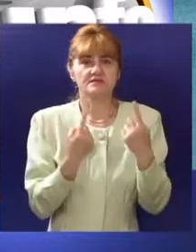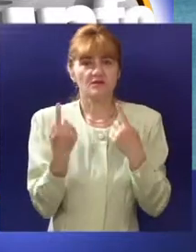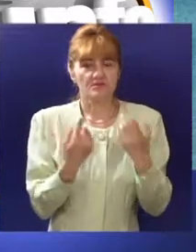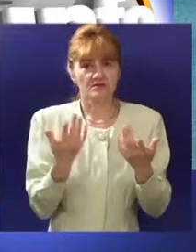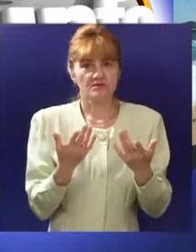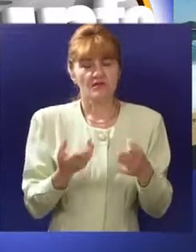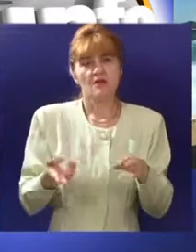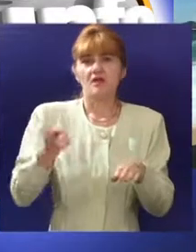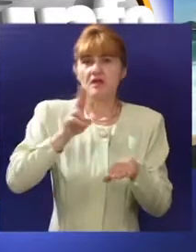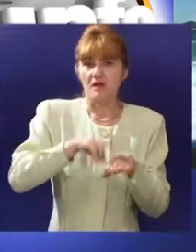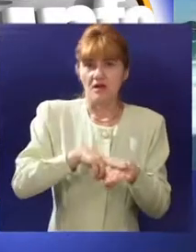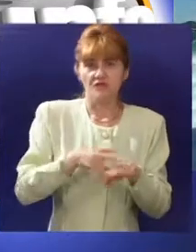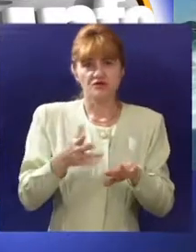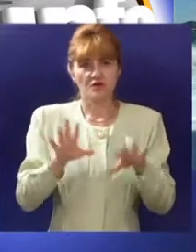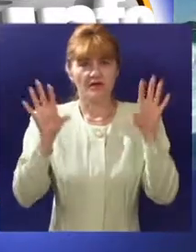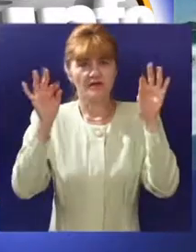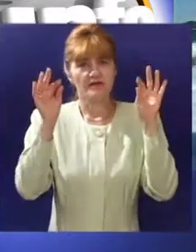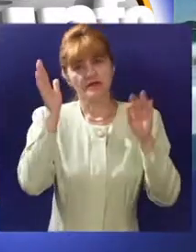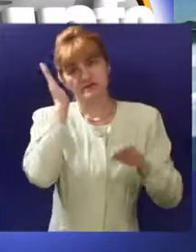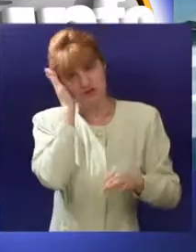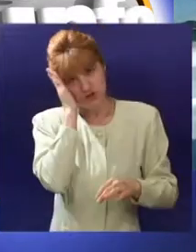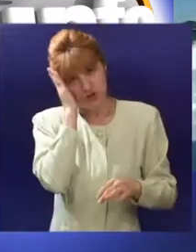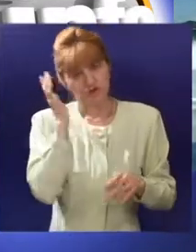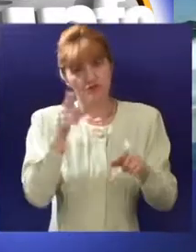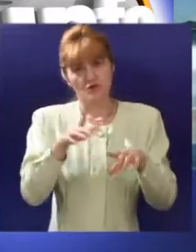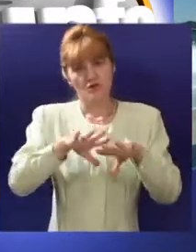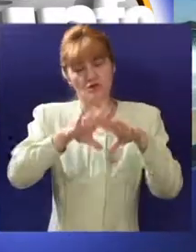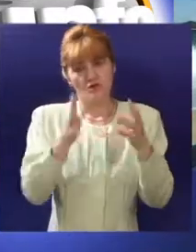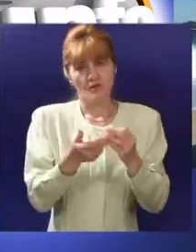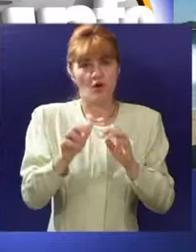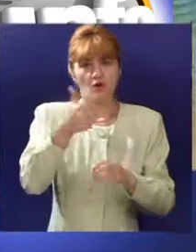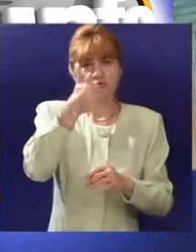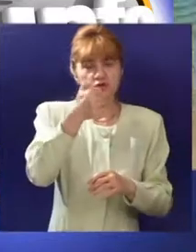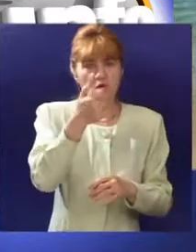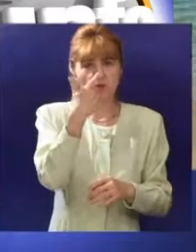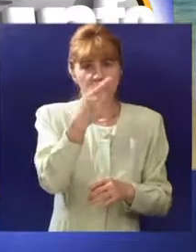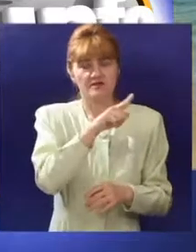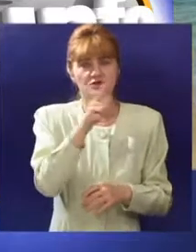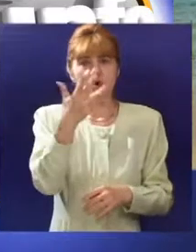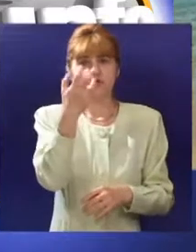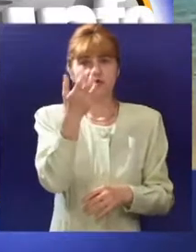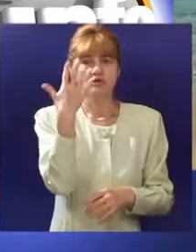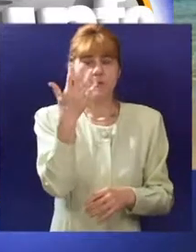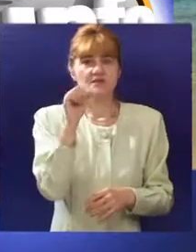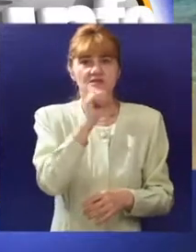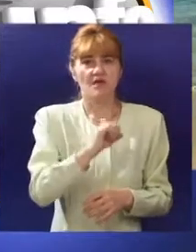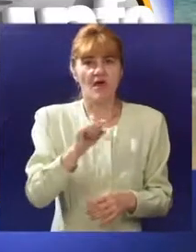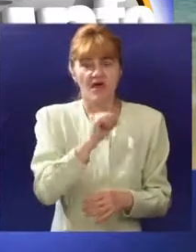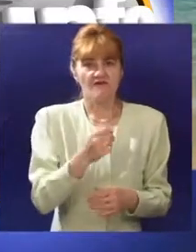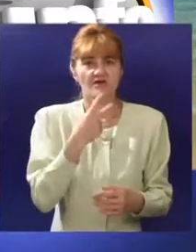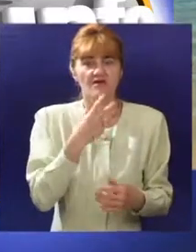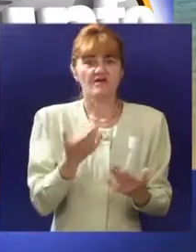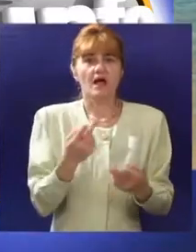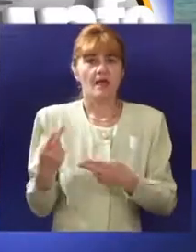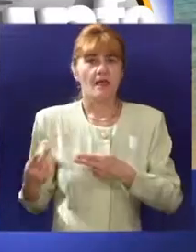agencijama naglašavaju da su najčešće putovanja dužine oko deset noćenja, a cene se kreću od 120 do 450 evra u